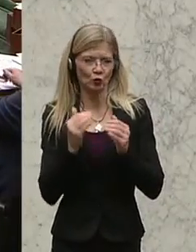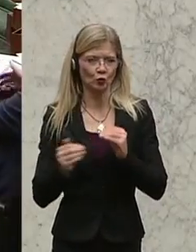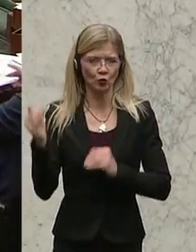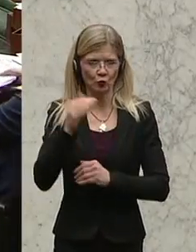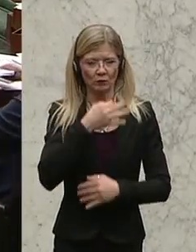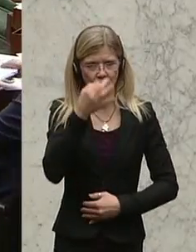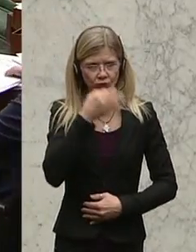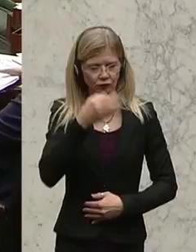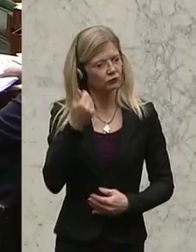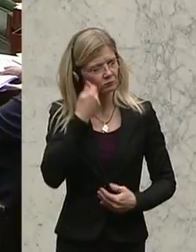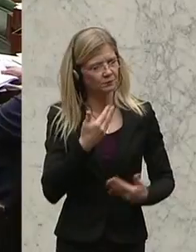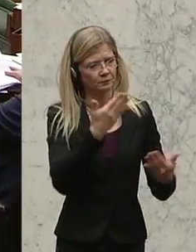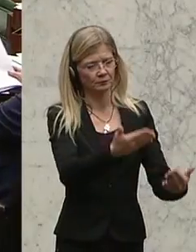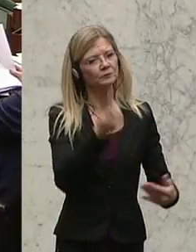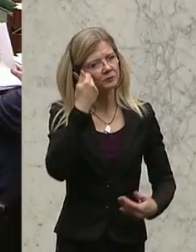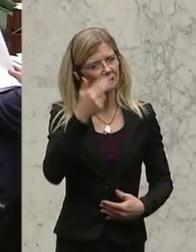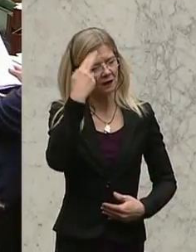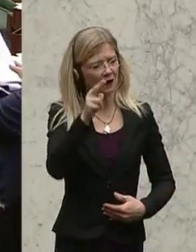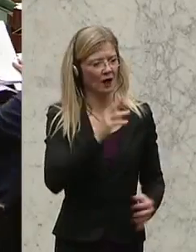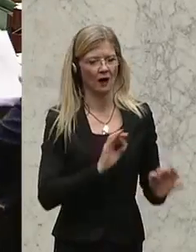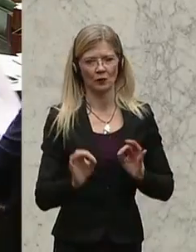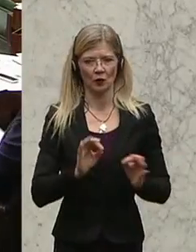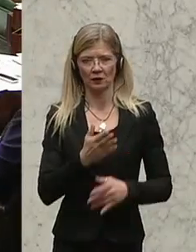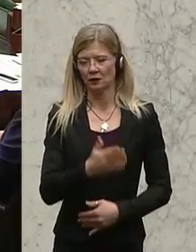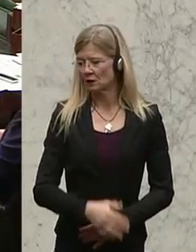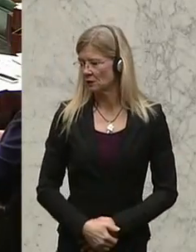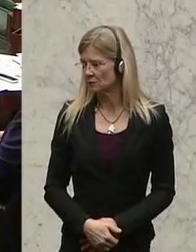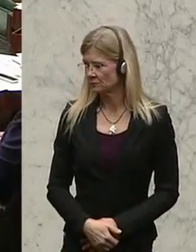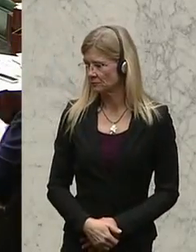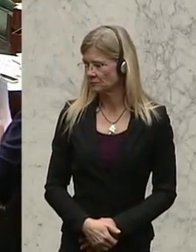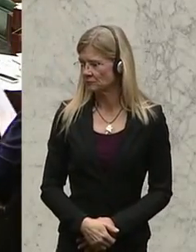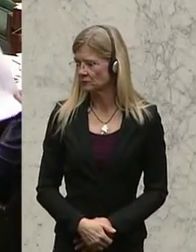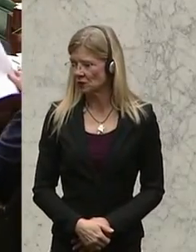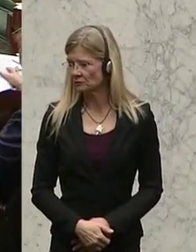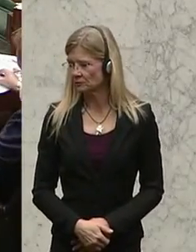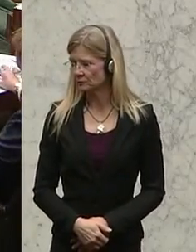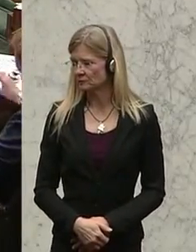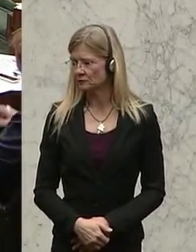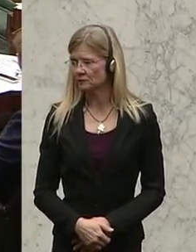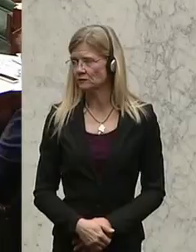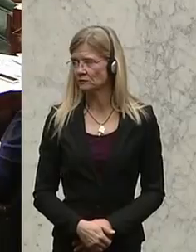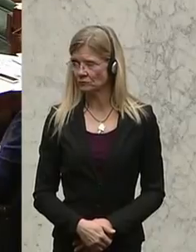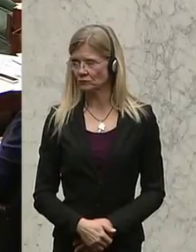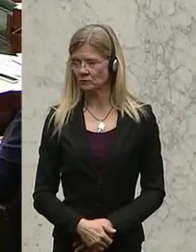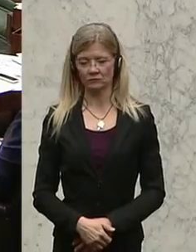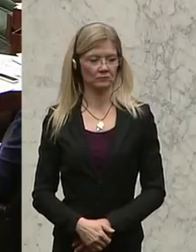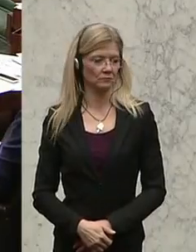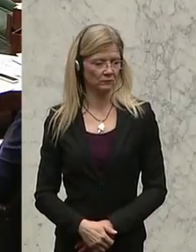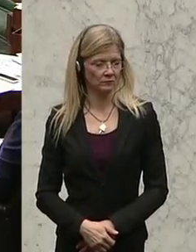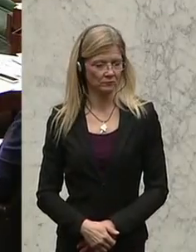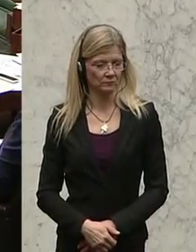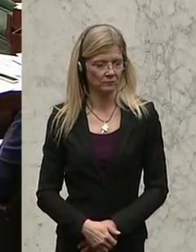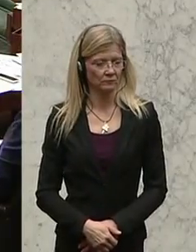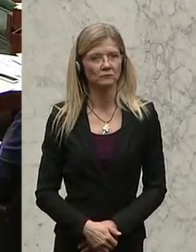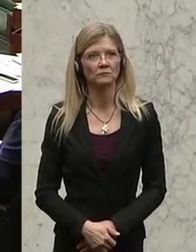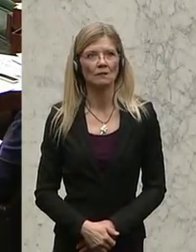CETA und TISA seien eine Bestätigung dafür, dass es bei diesen Freihandels und Dienstleistungsabkommen noch offene Fragen geben, heißt es in